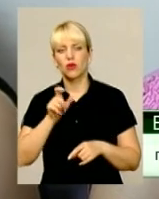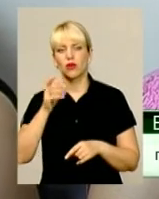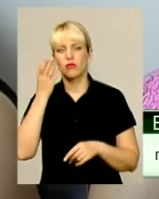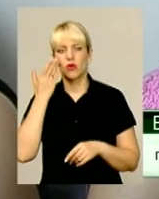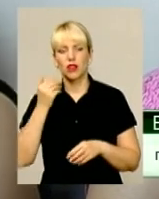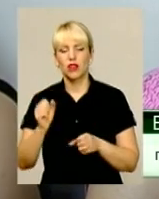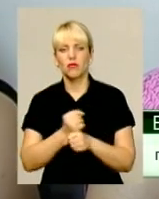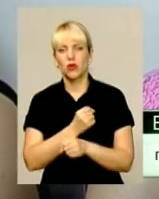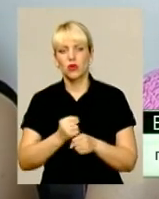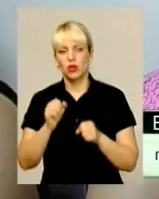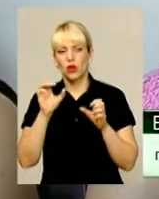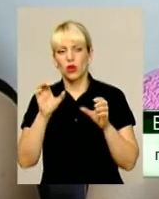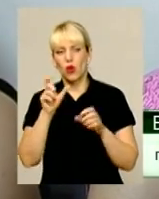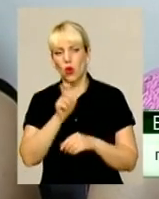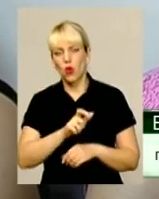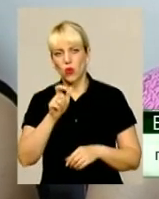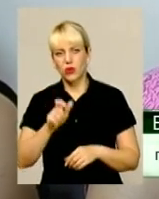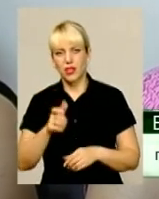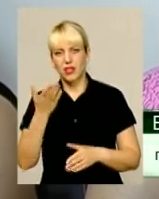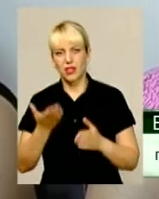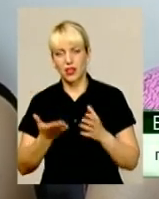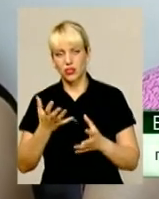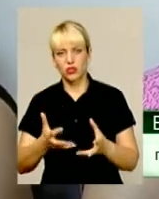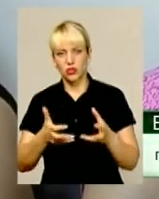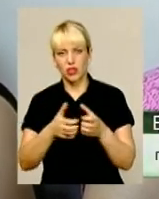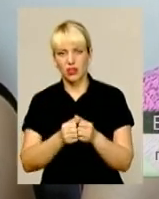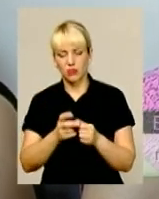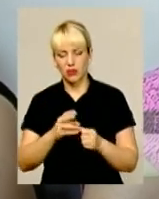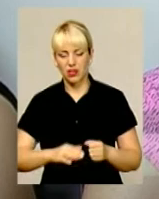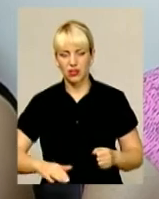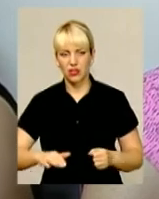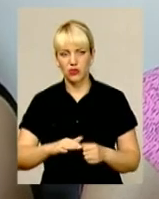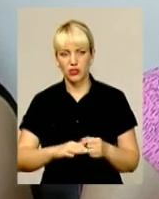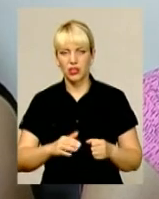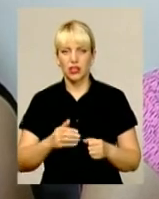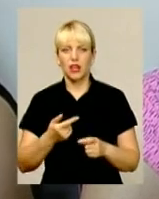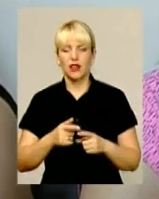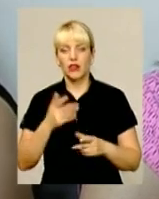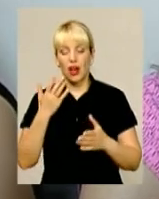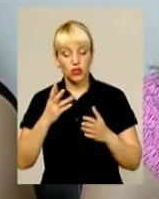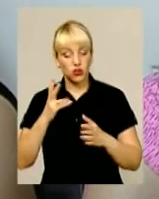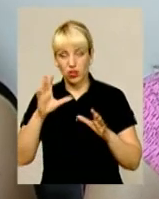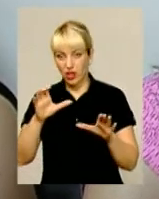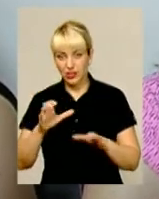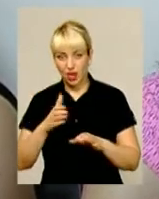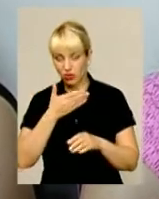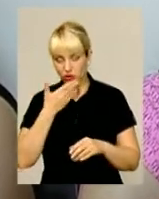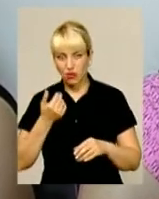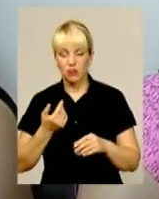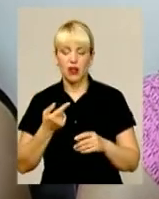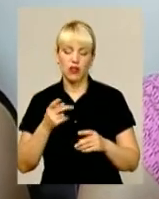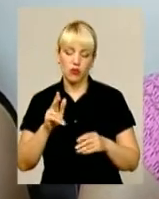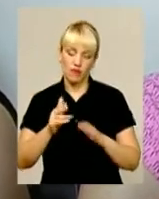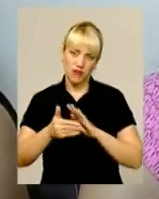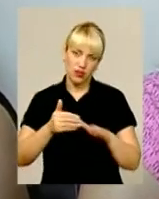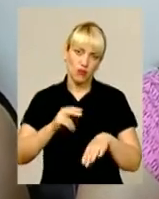незаконно, якщо затримали на території, заходиться, людина незаконно визивається, поліція, і поліція